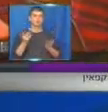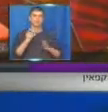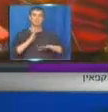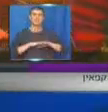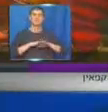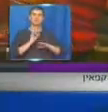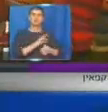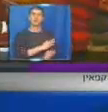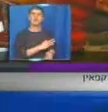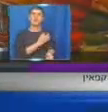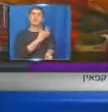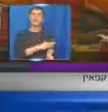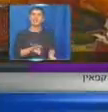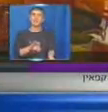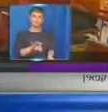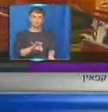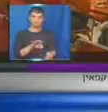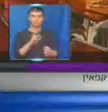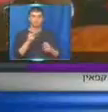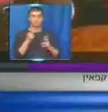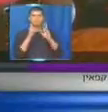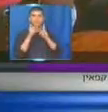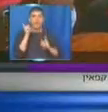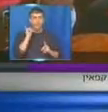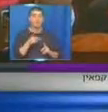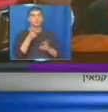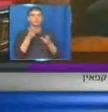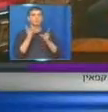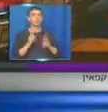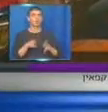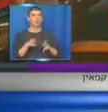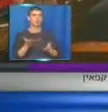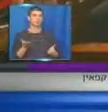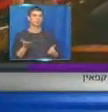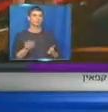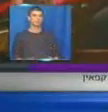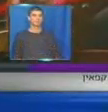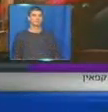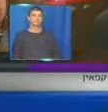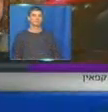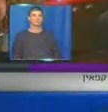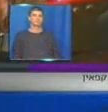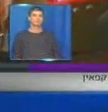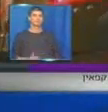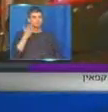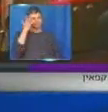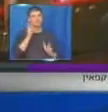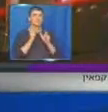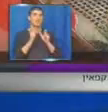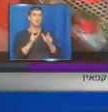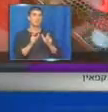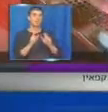התפקוד של כלי הדם, בצורה כזאת, שאפילו עשוי, עלול אפילו בעתיד למנוע